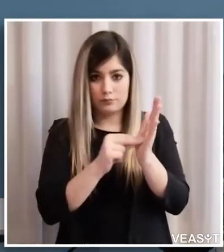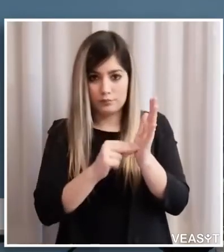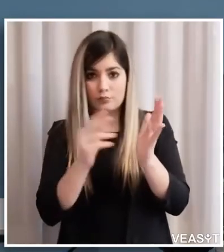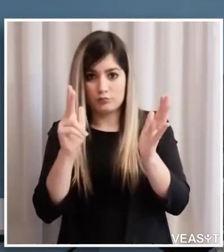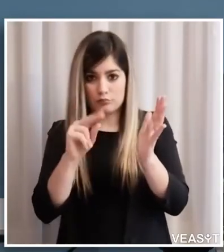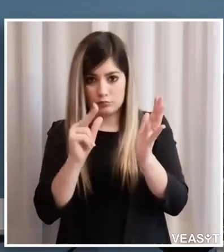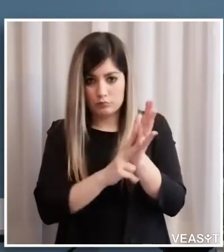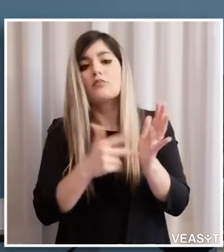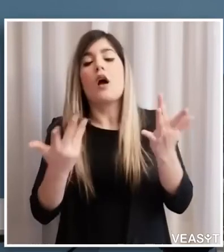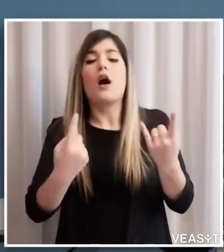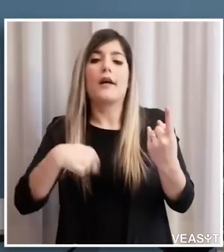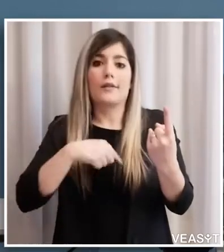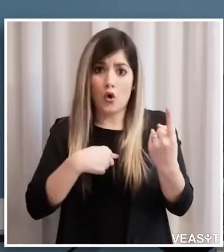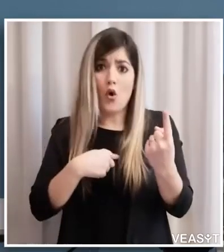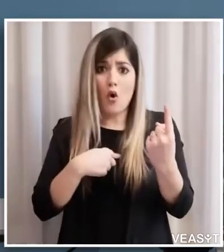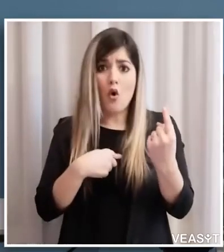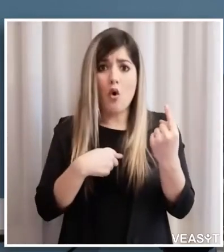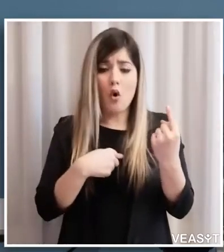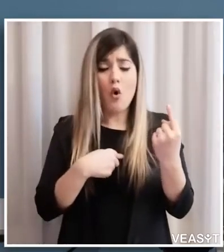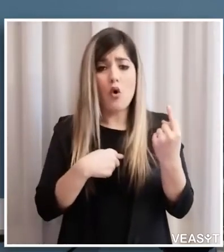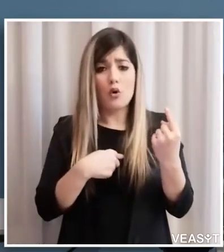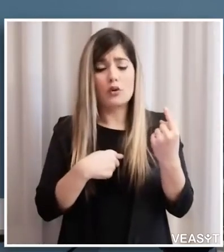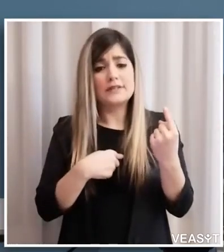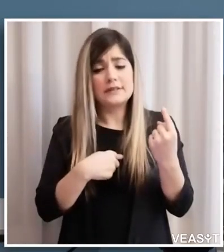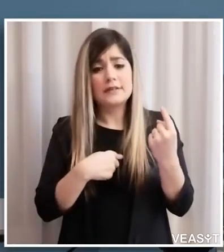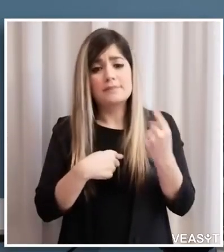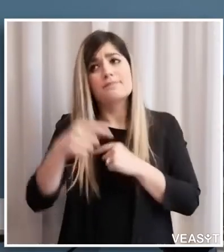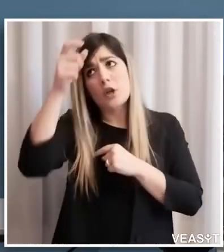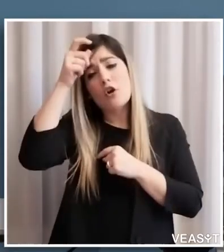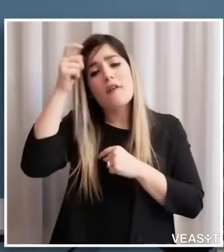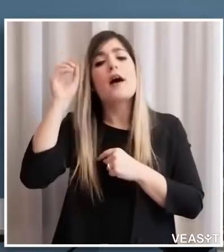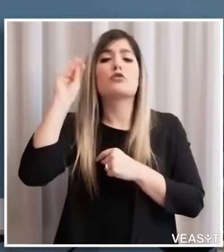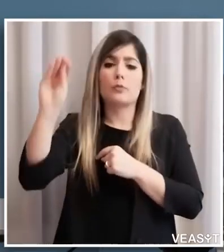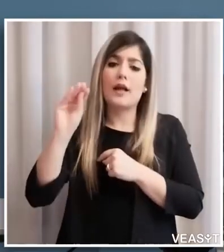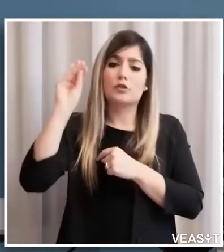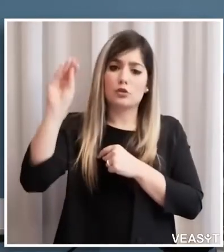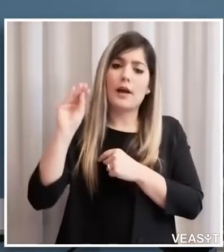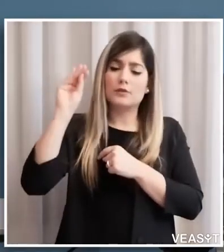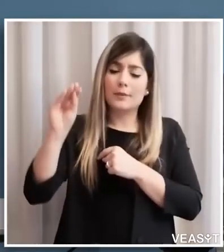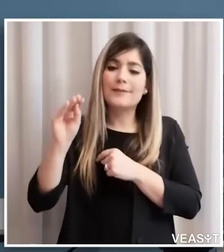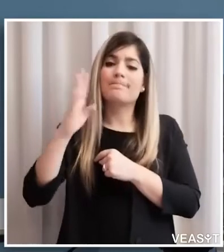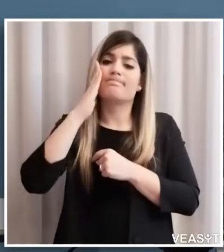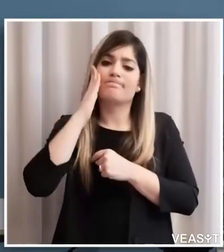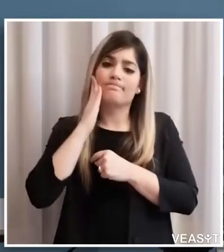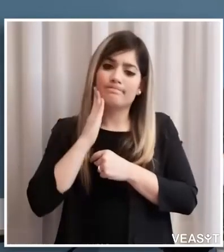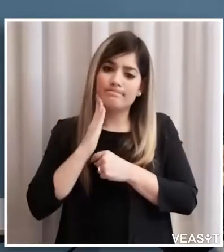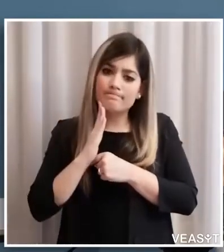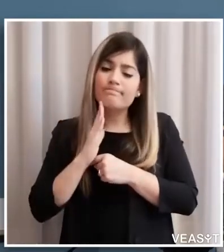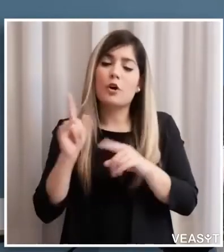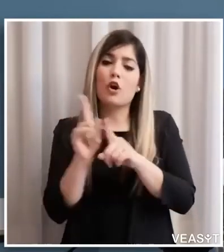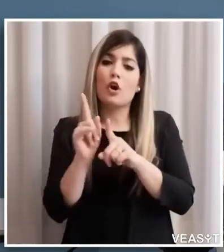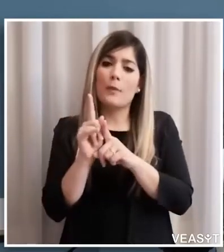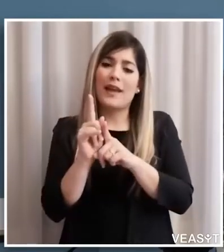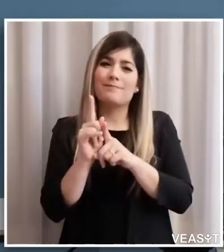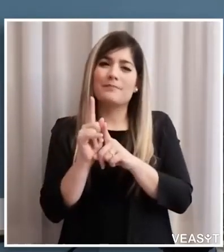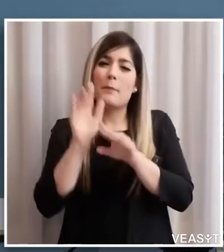dei confronti col governo più volte è chiesto che adesso sia anche tolto il privilegio diciamo della protezione civile